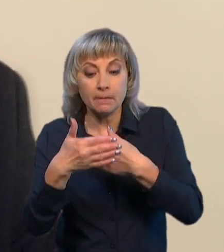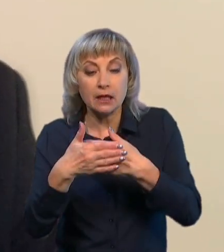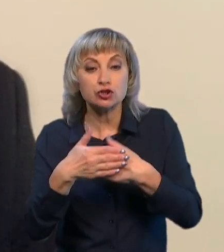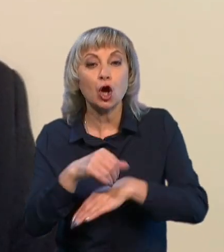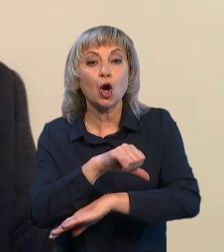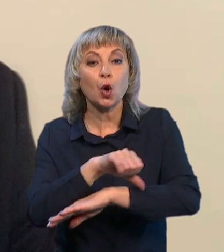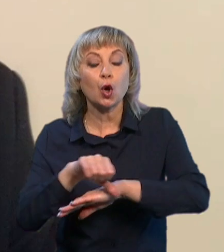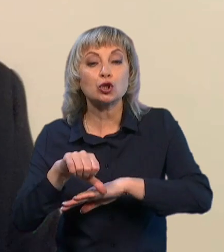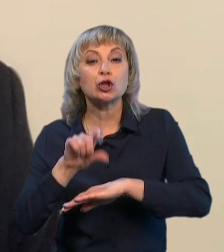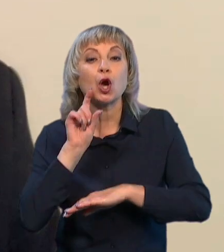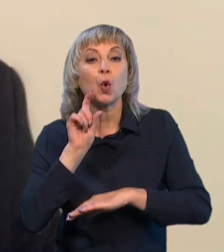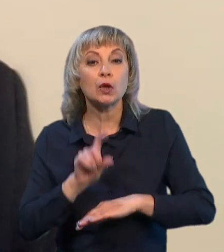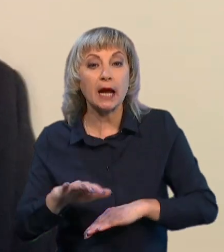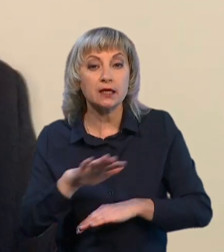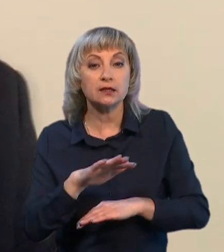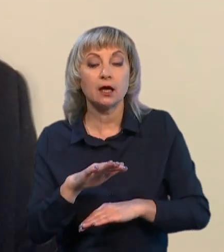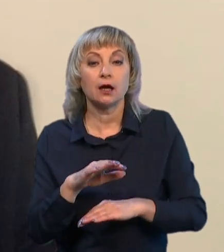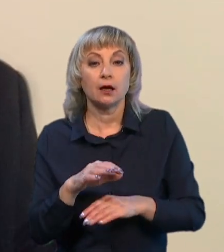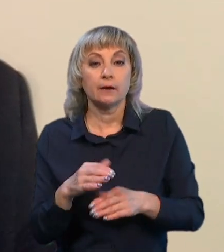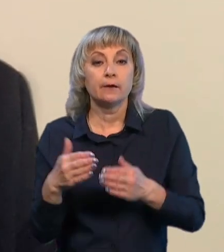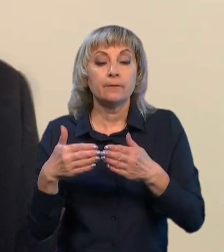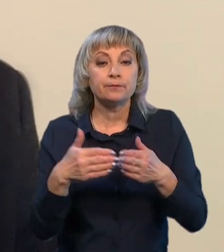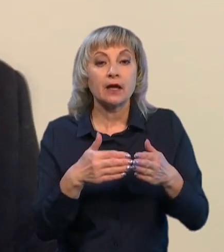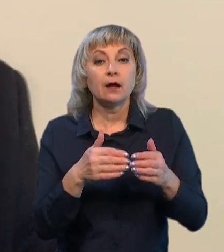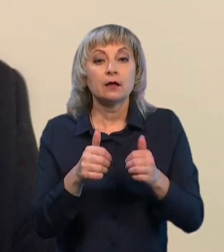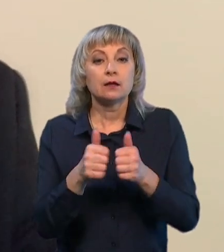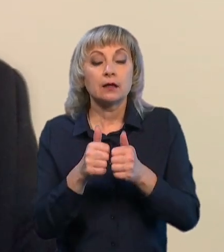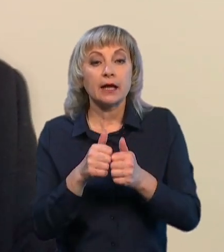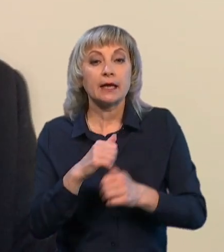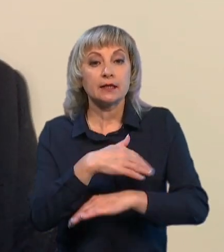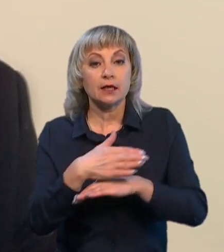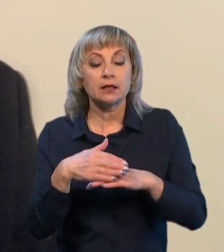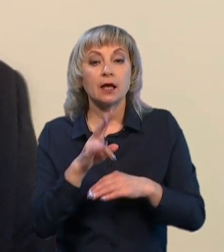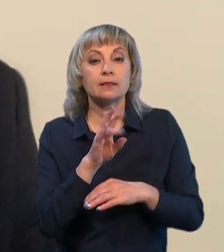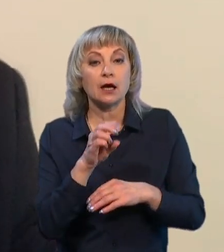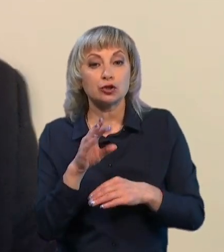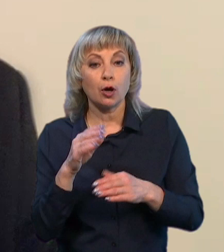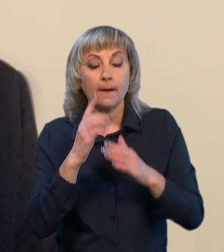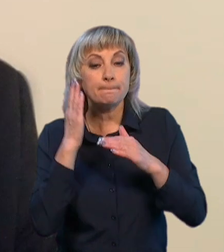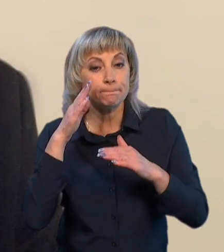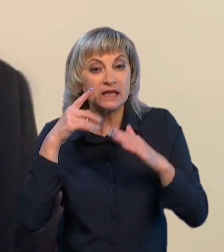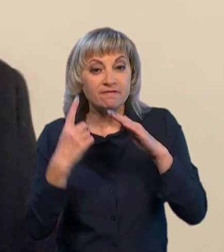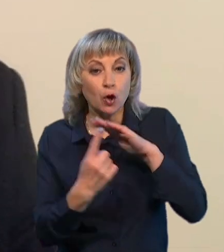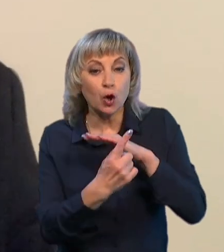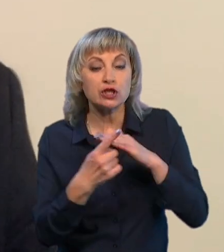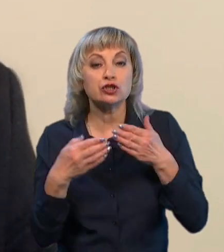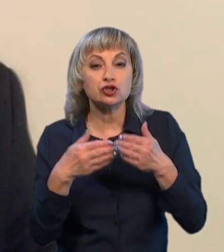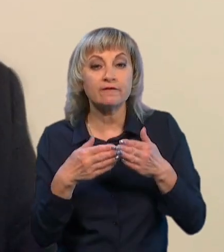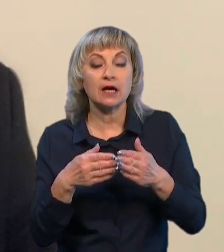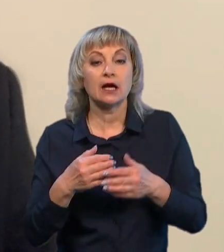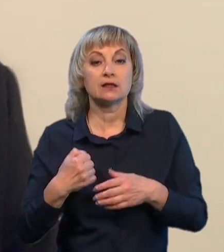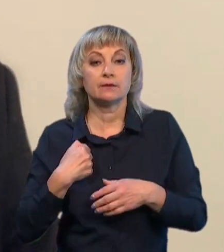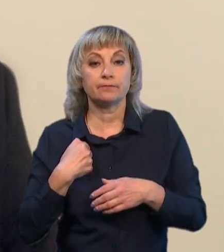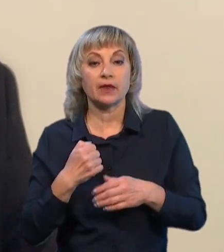до кордону України. От баражувати біля країн НАТО, це, наприклад, підводні човни, стратегічні ракетні комплекси